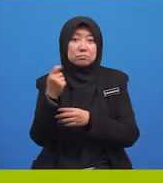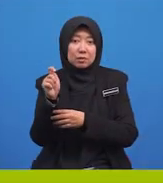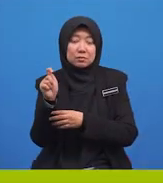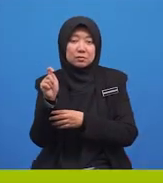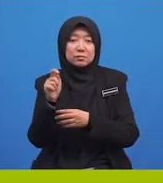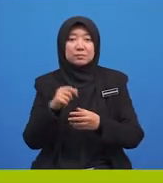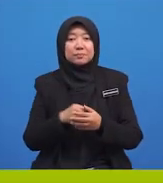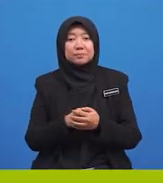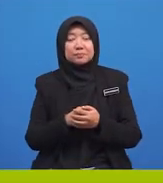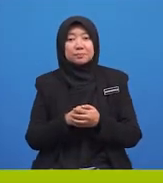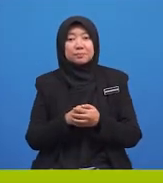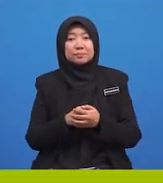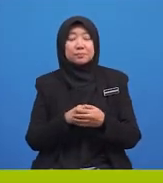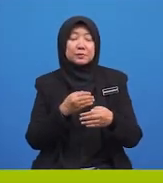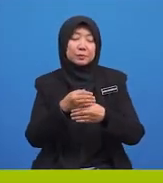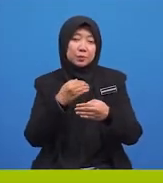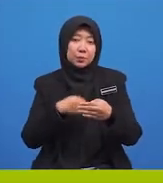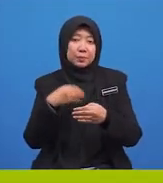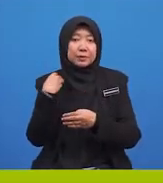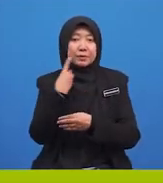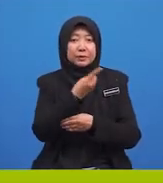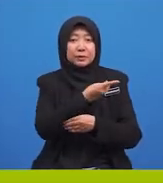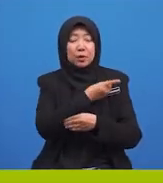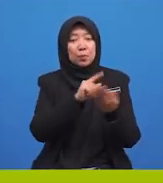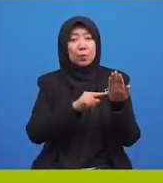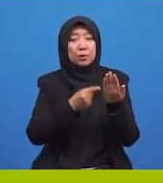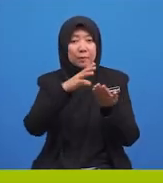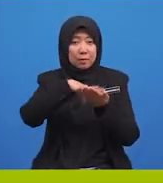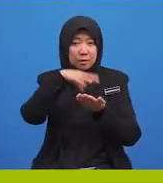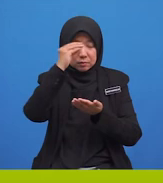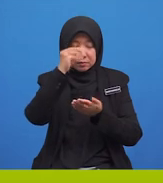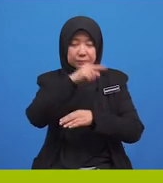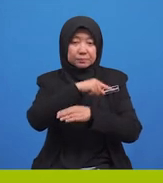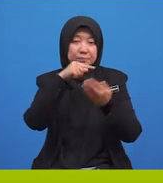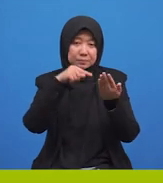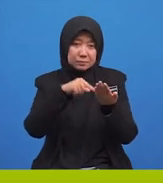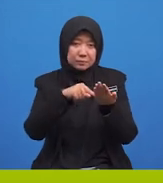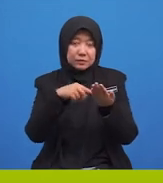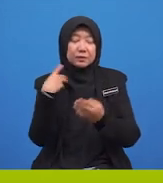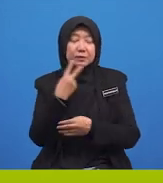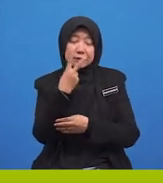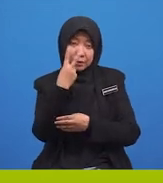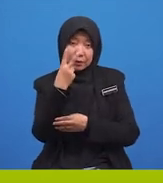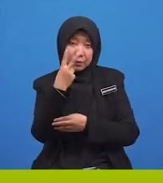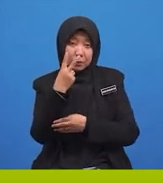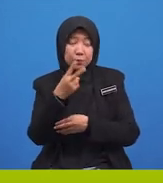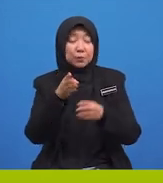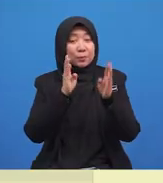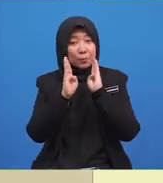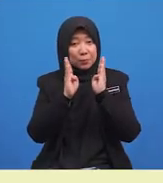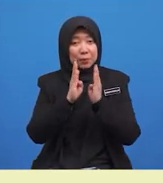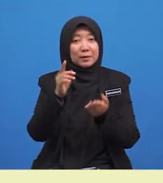Sebelum kita memulakan pelajaran kita pada hari ini, kita dengar dulu dialog ini.